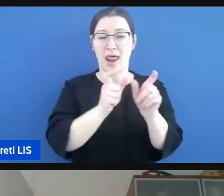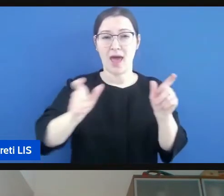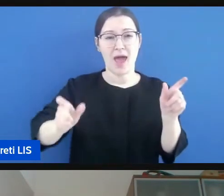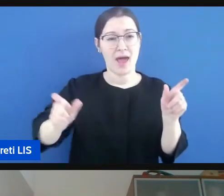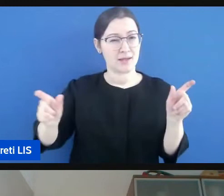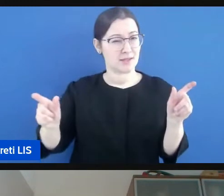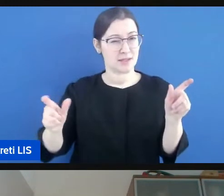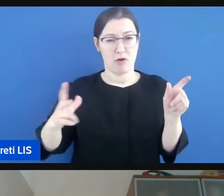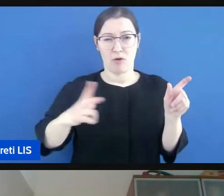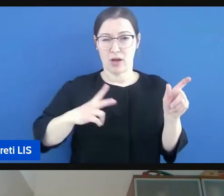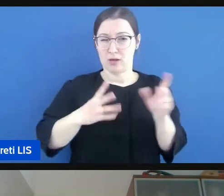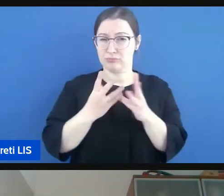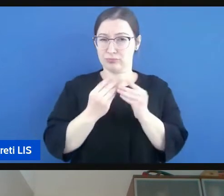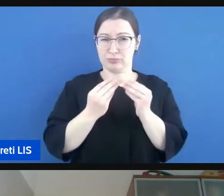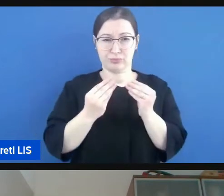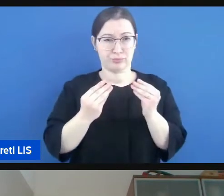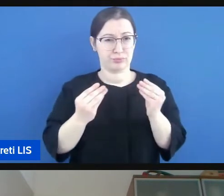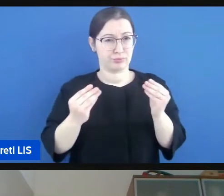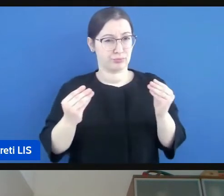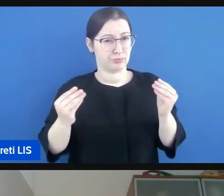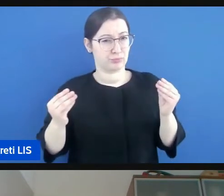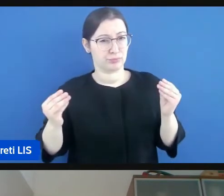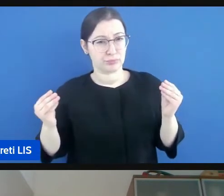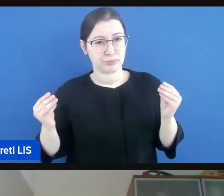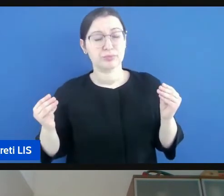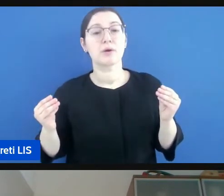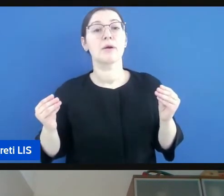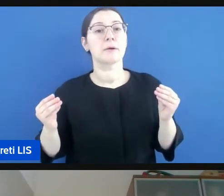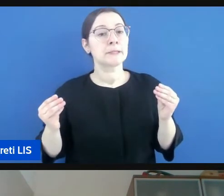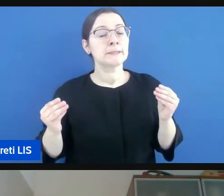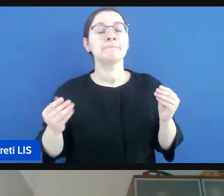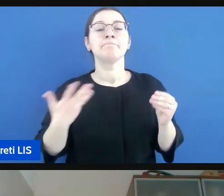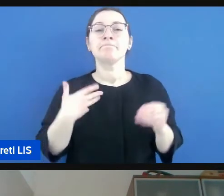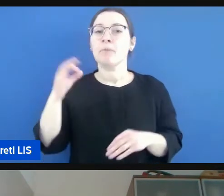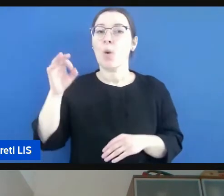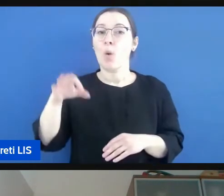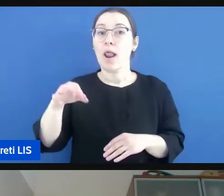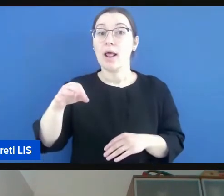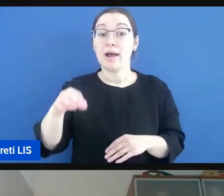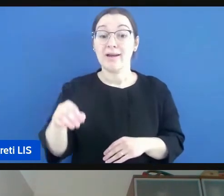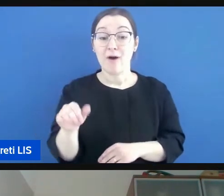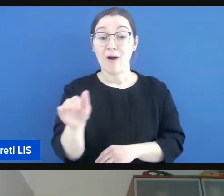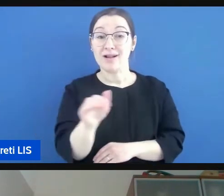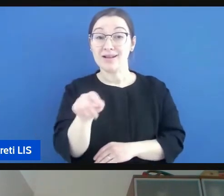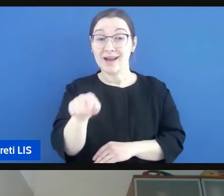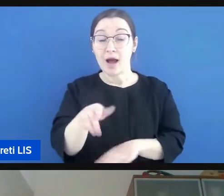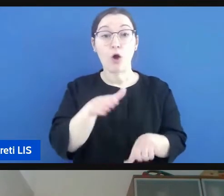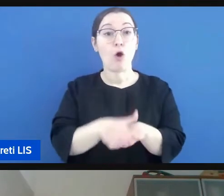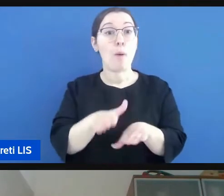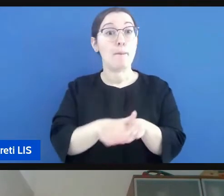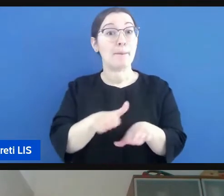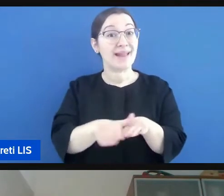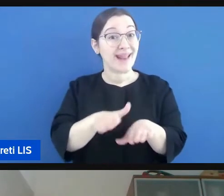a volte soprattutto magari se la competenza linguistica è bassa l'uso